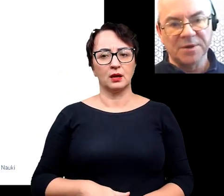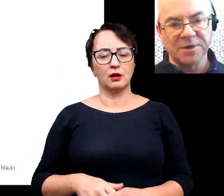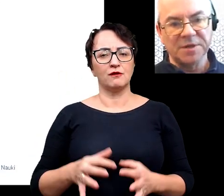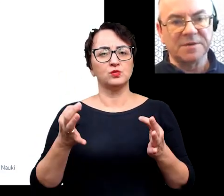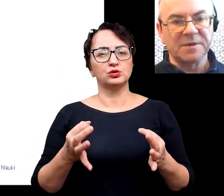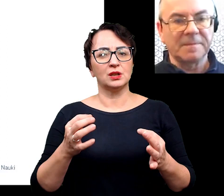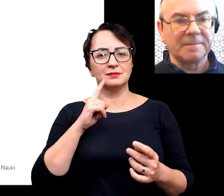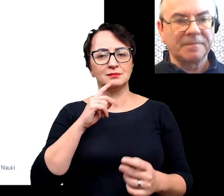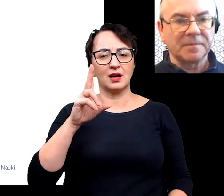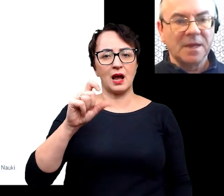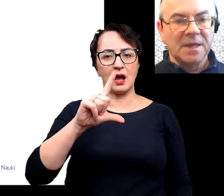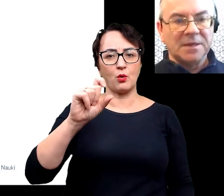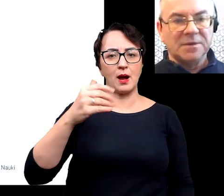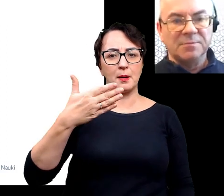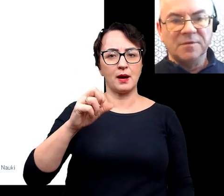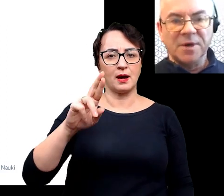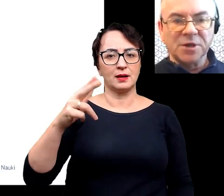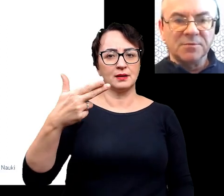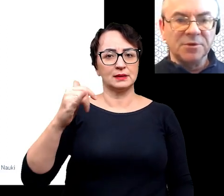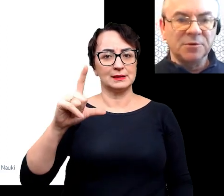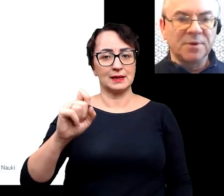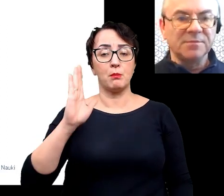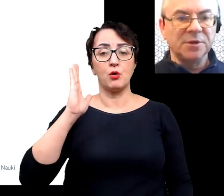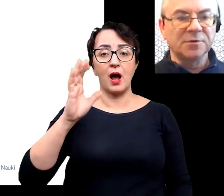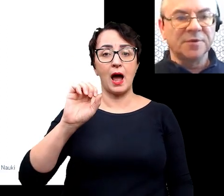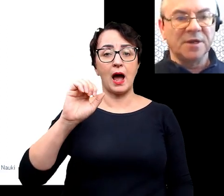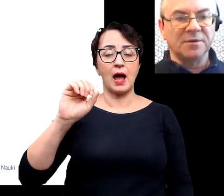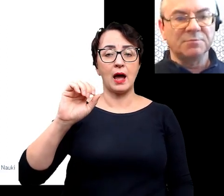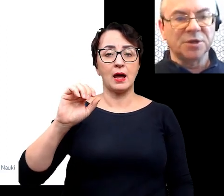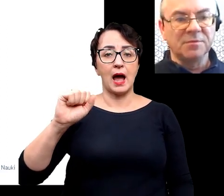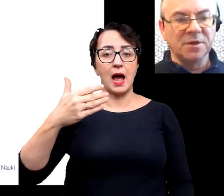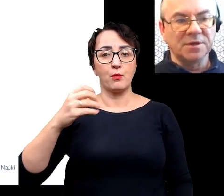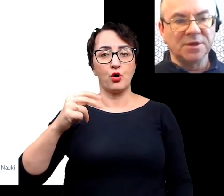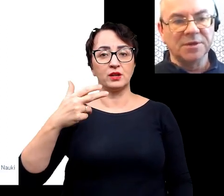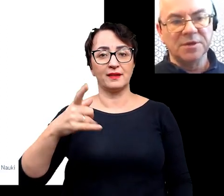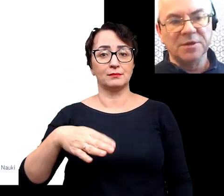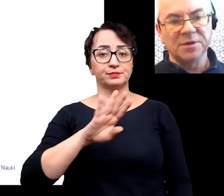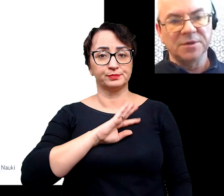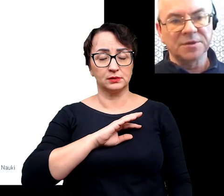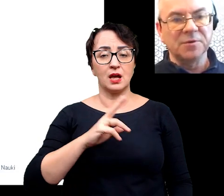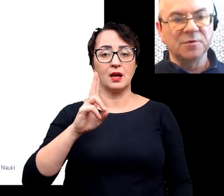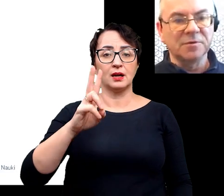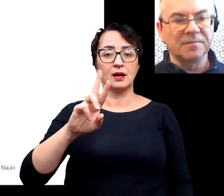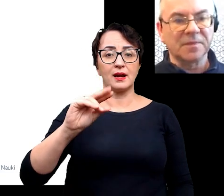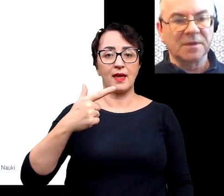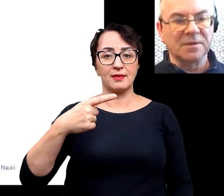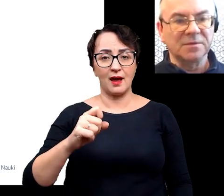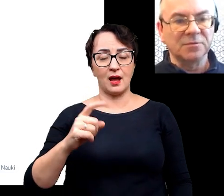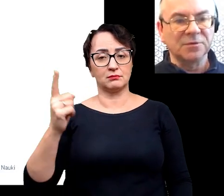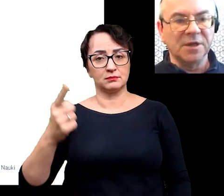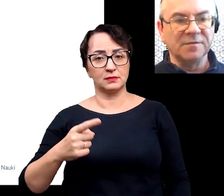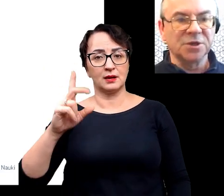współczesne kałamarnice. Po wymarciu amonitów, belemnitów na przełomie kredy i kenozoiku,